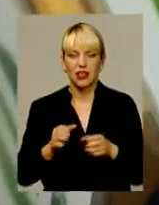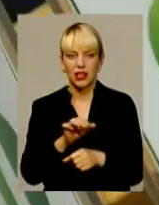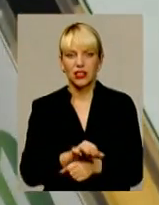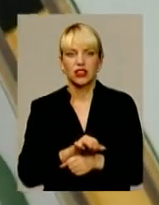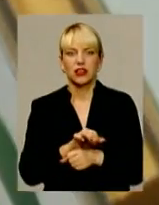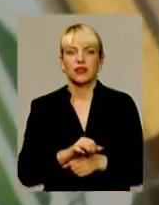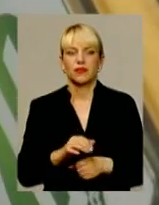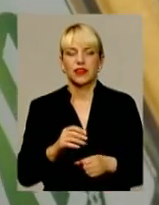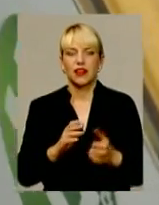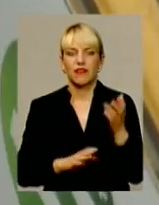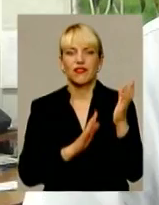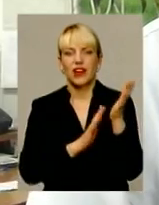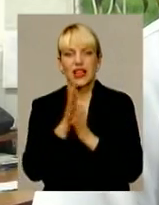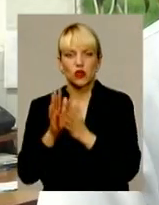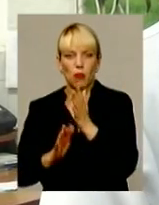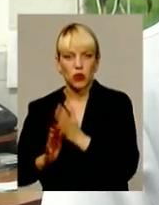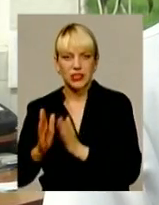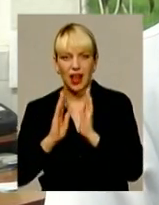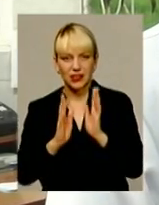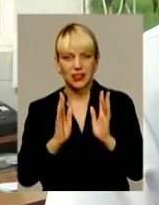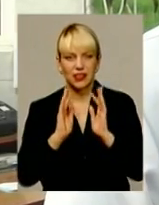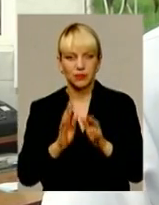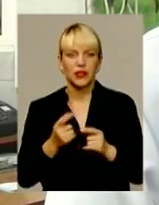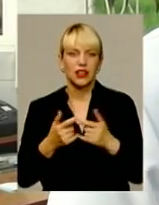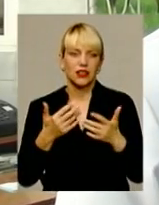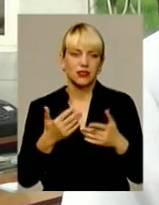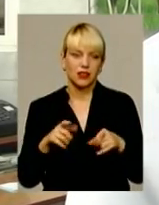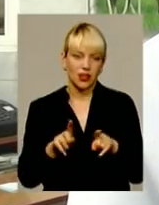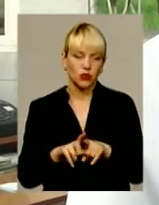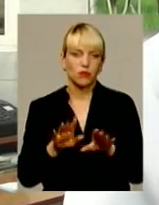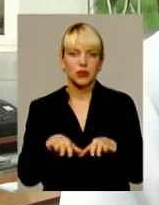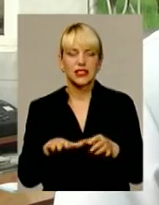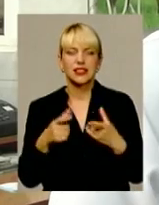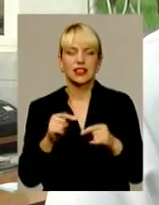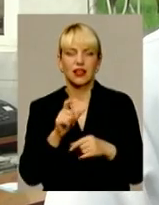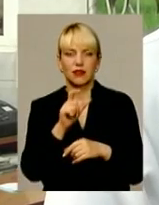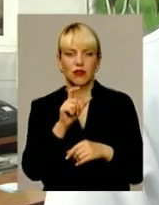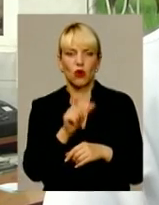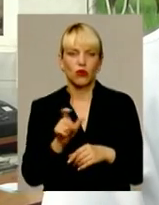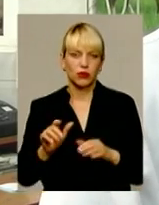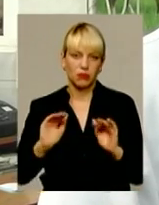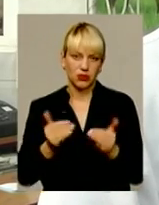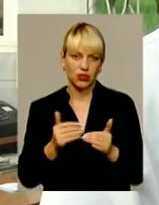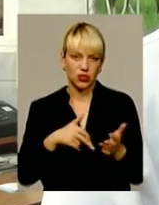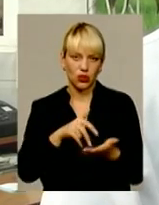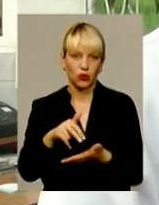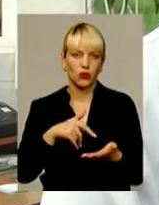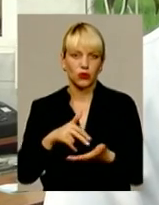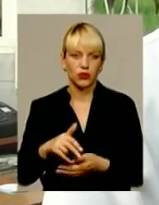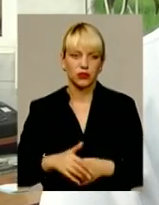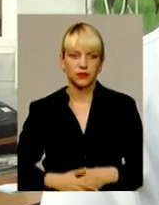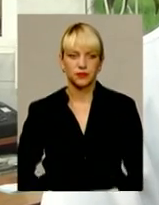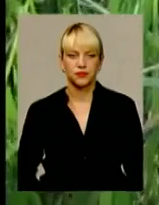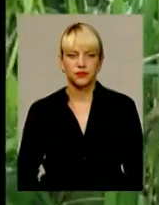лісопосадки, де менше пов'язано з